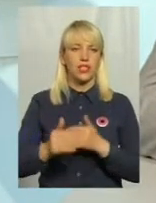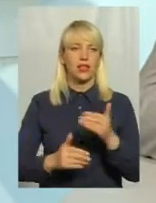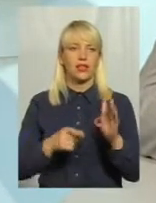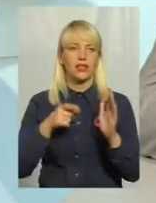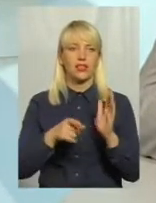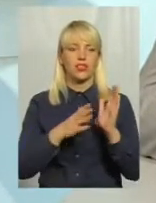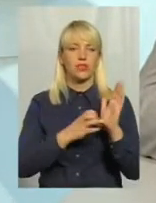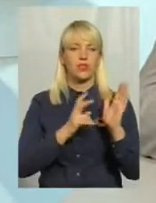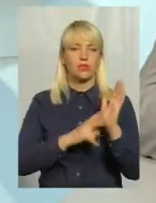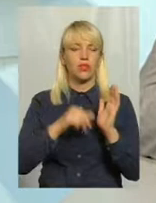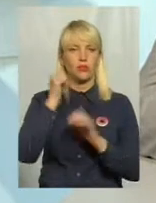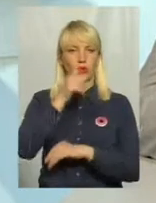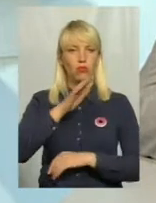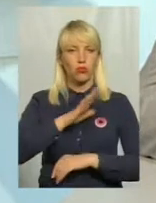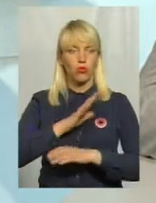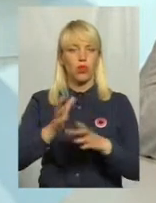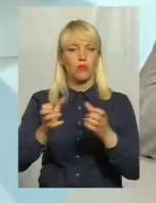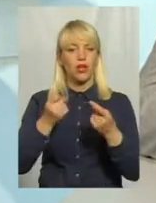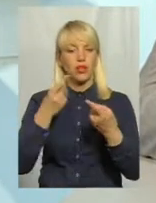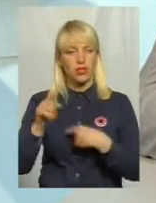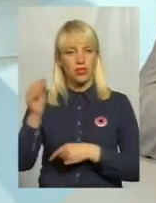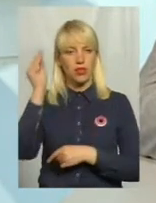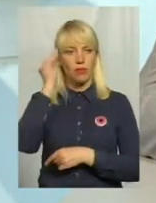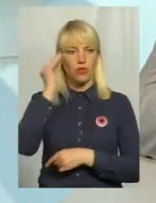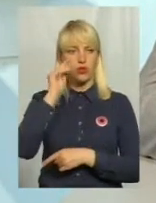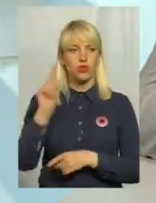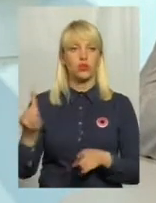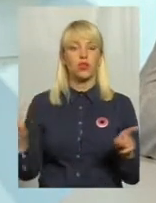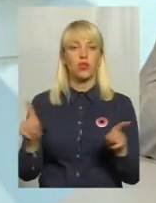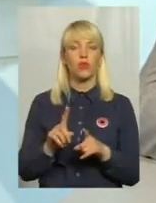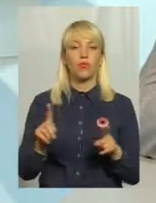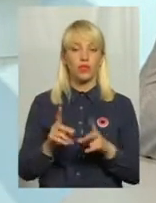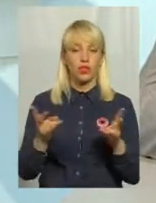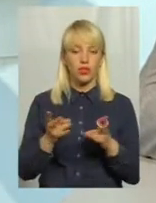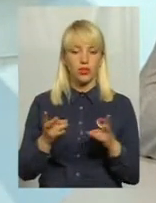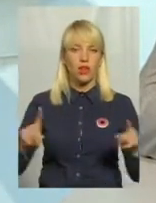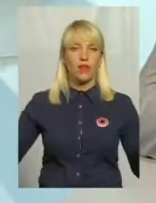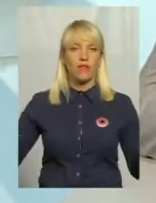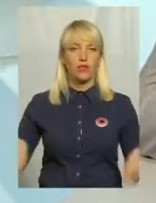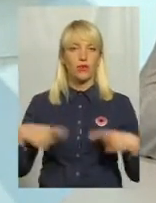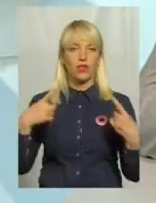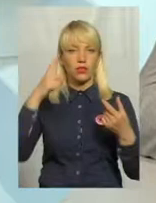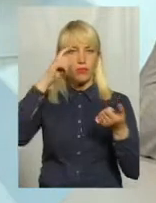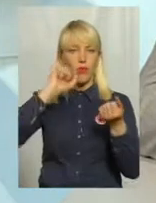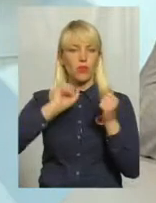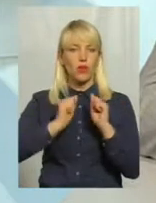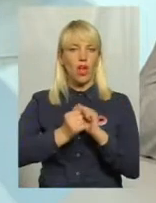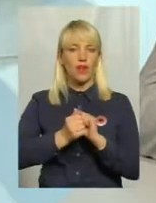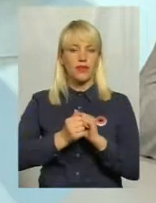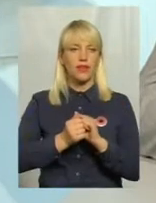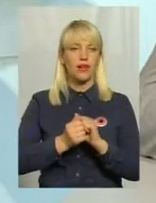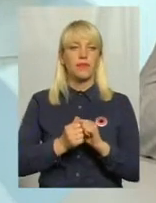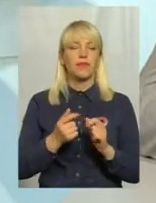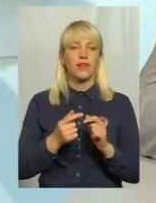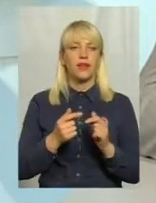прийнята інша позиція, що необхідно відбудувати меморіальні пам'ятки і використовувати